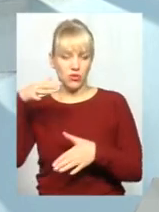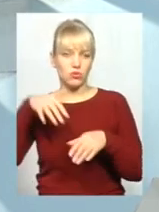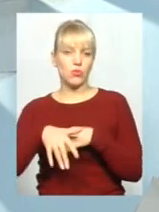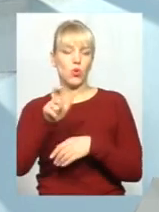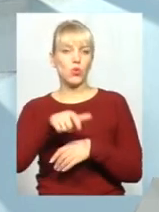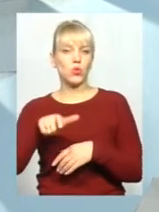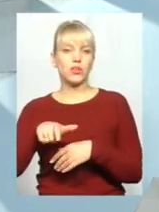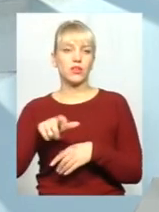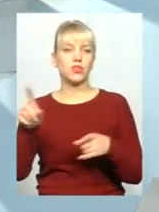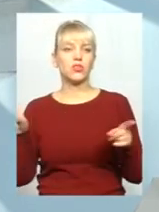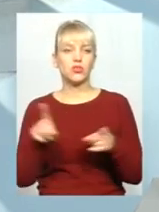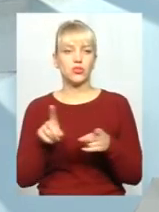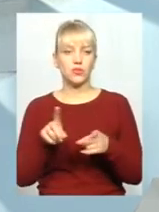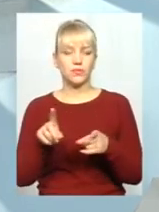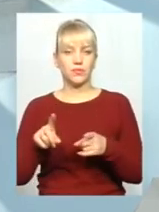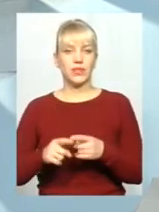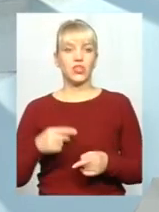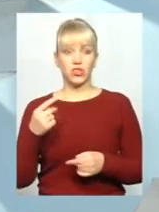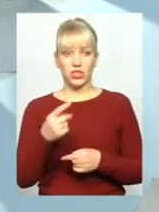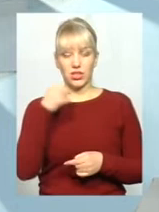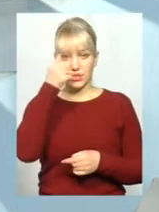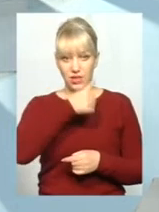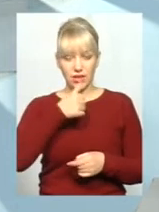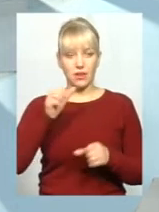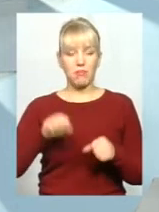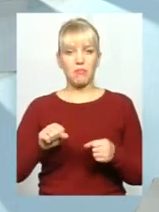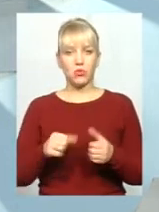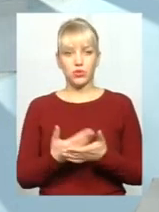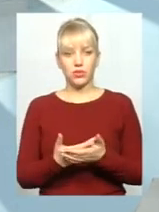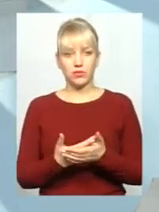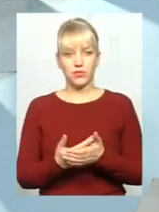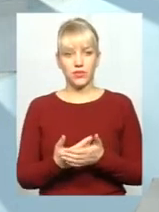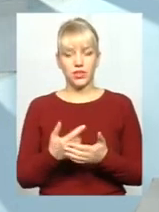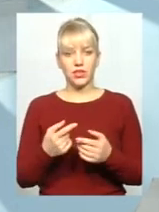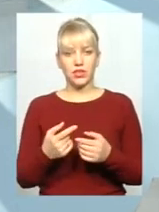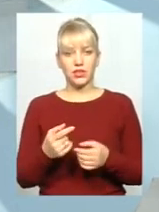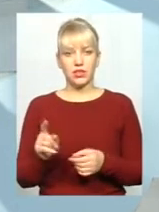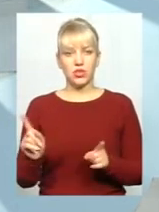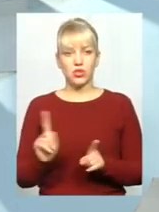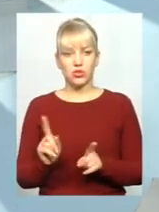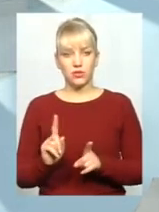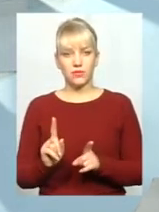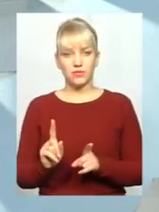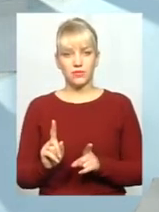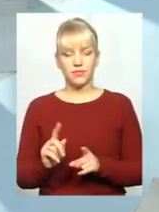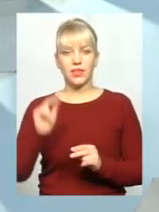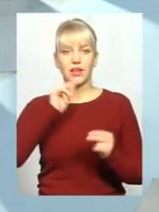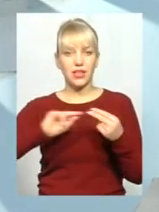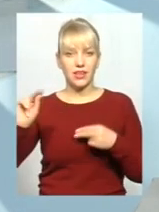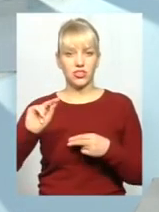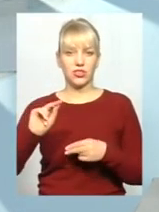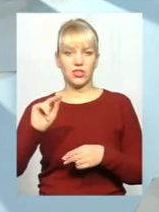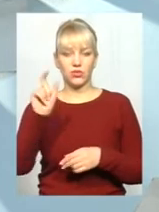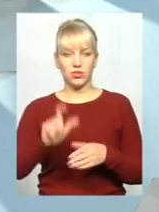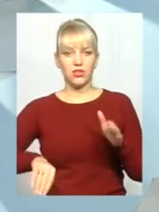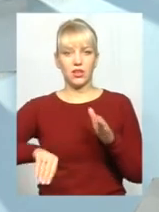нарешті, через рік, мабуть, десь приблизно часу, що краще він віддасть